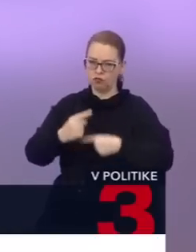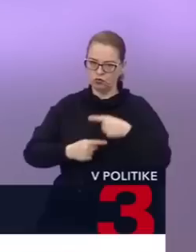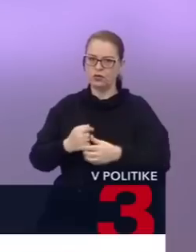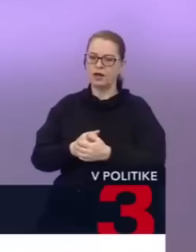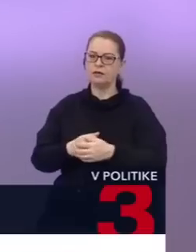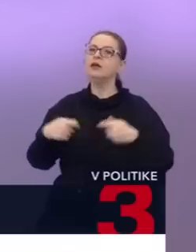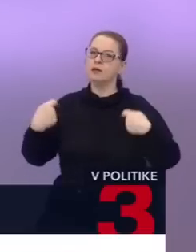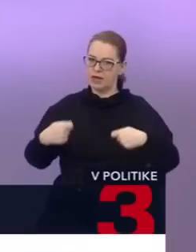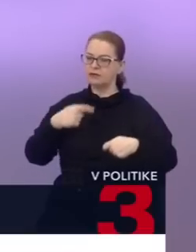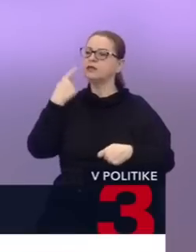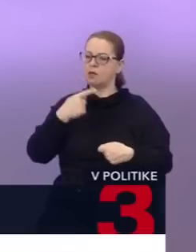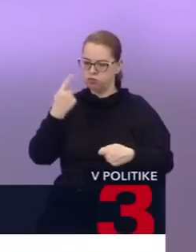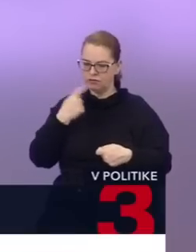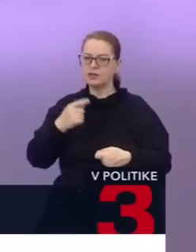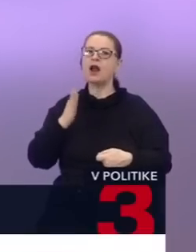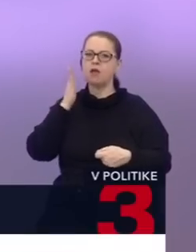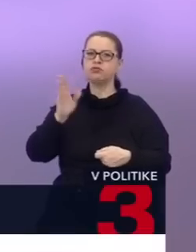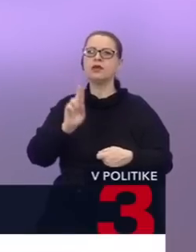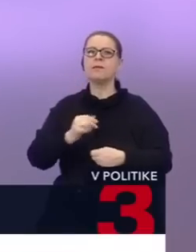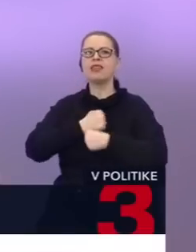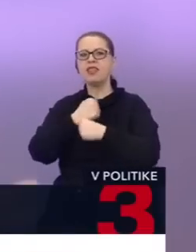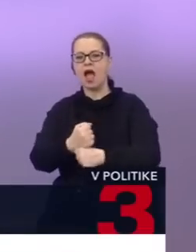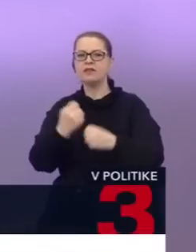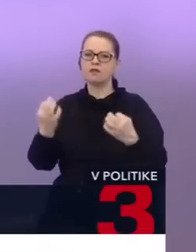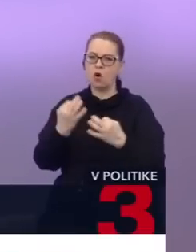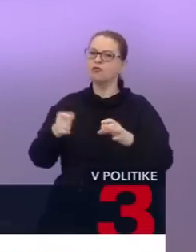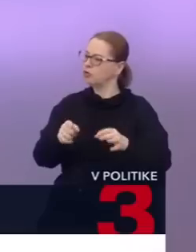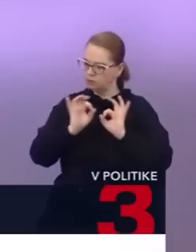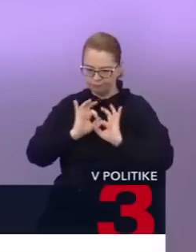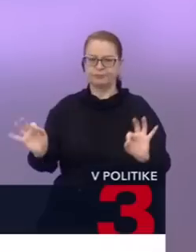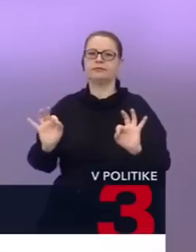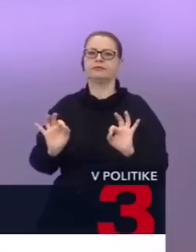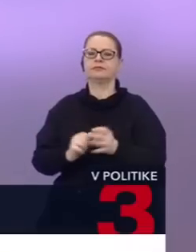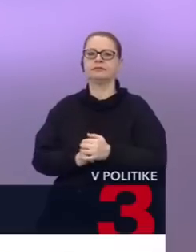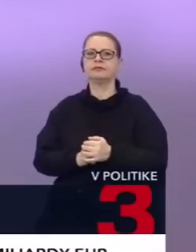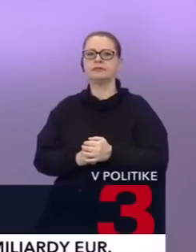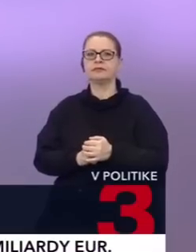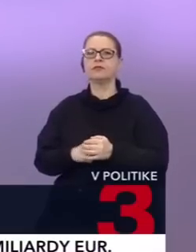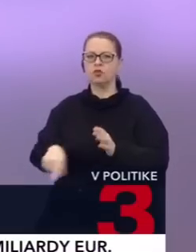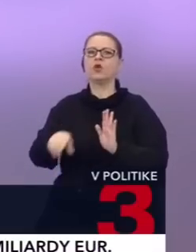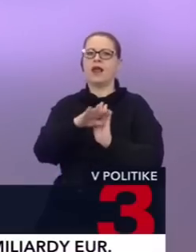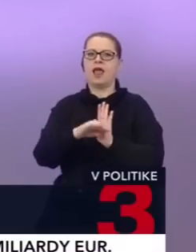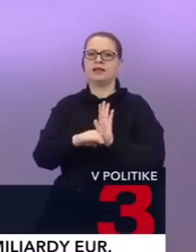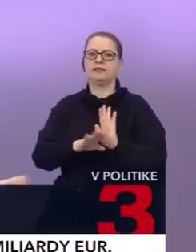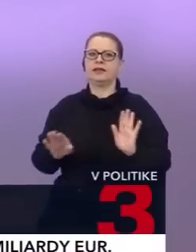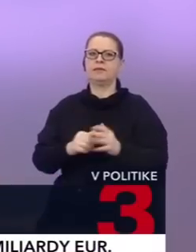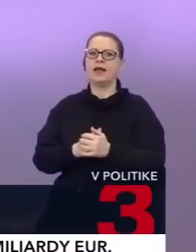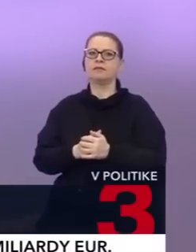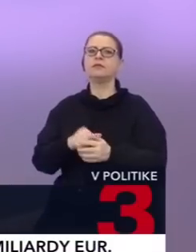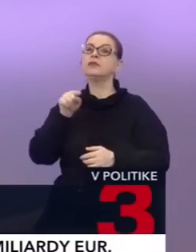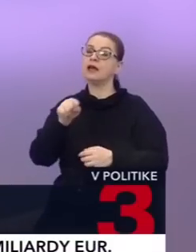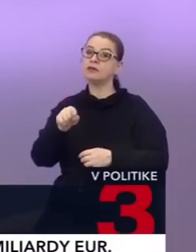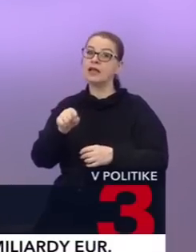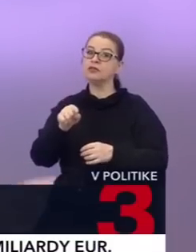Áno, pani prezidentka povedala, že bude mať nejaké návrhy a tak ďalej. To je úplne legitimné. Takže myslím si, že tento model, ktorý aj ona